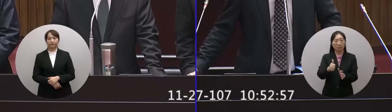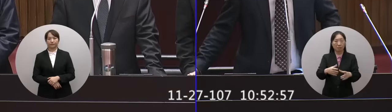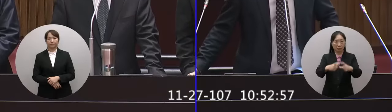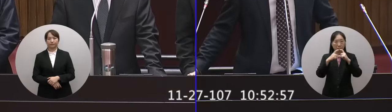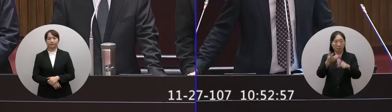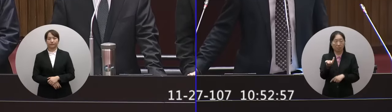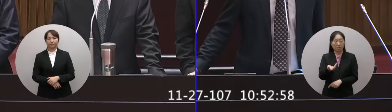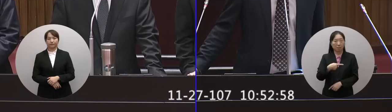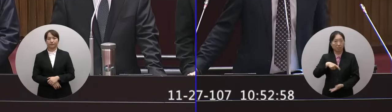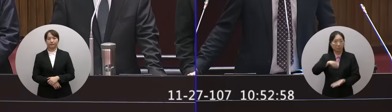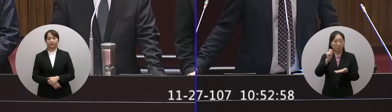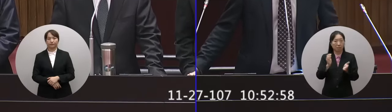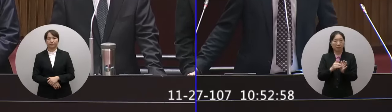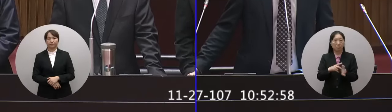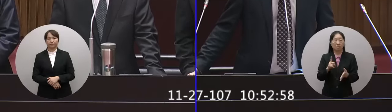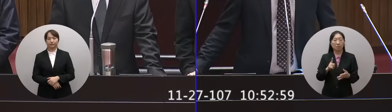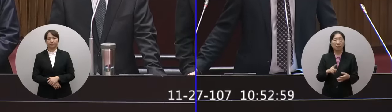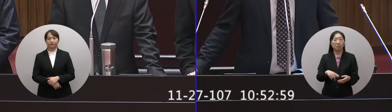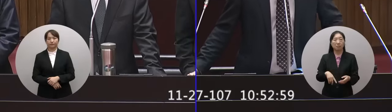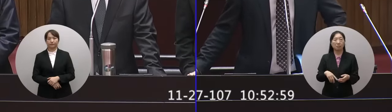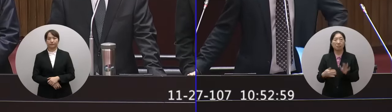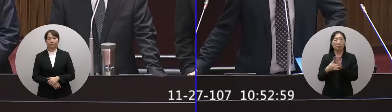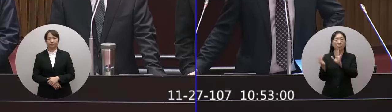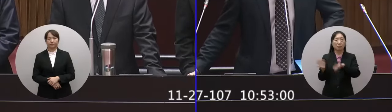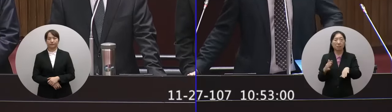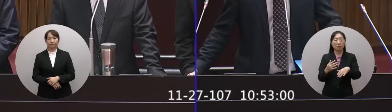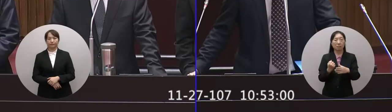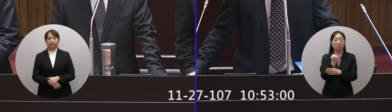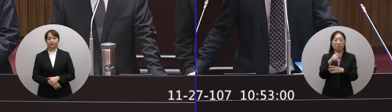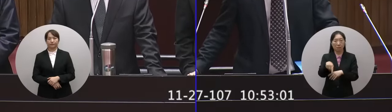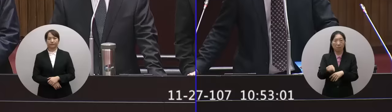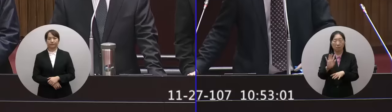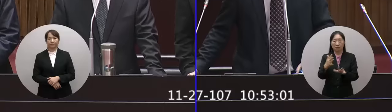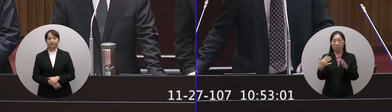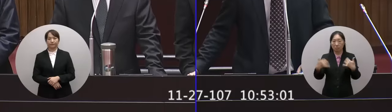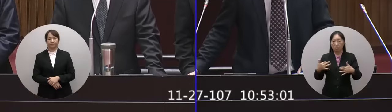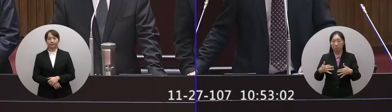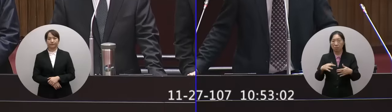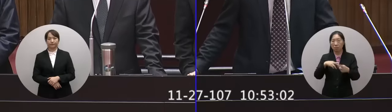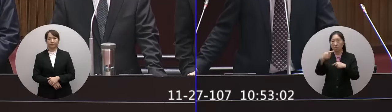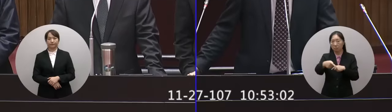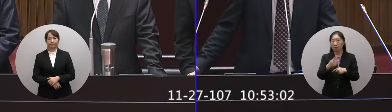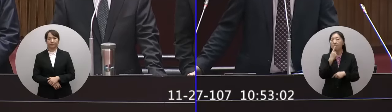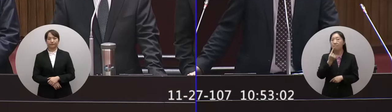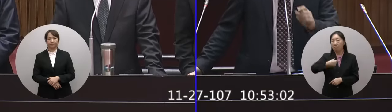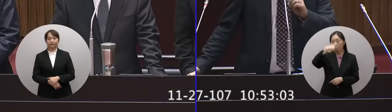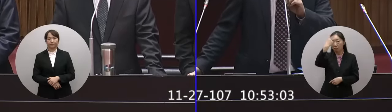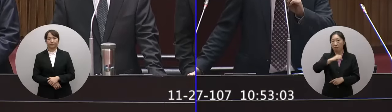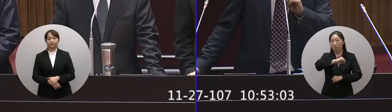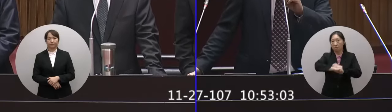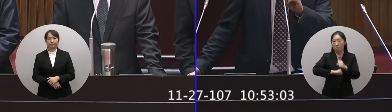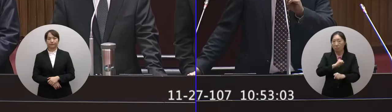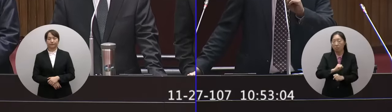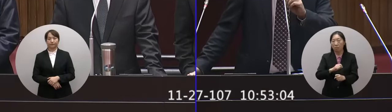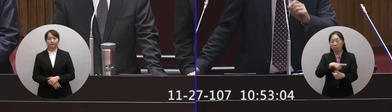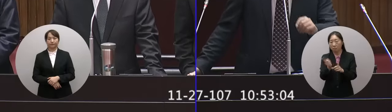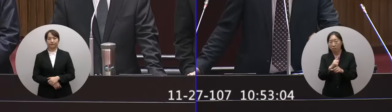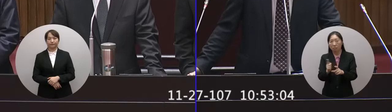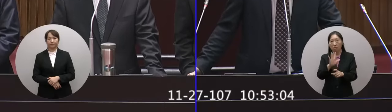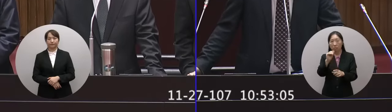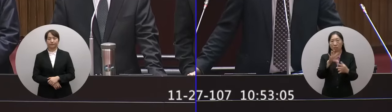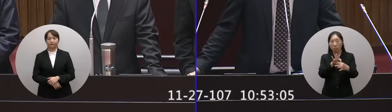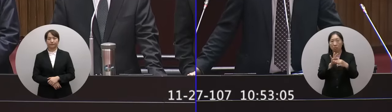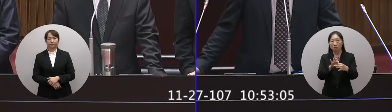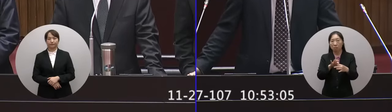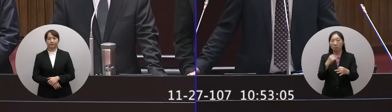你有提到主峰棒有問題請問主峰棒跟這個普悠瑪列車的動力還有速度有什麼關係簡